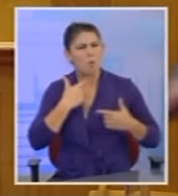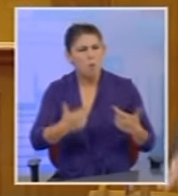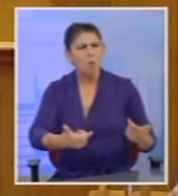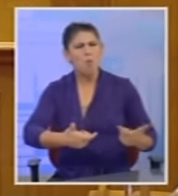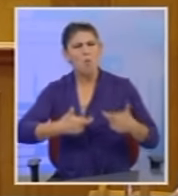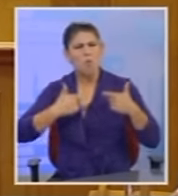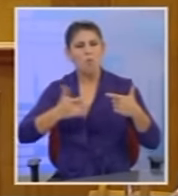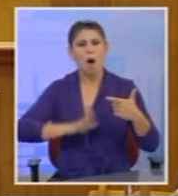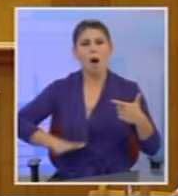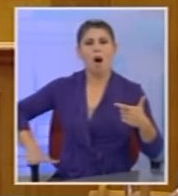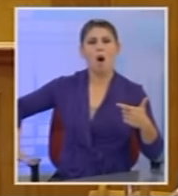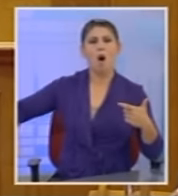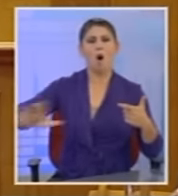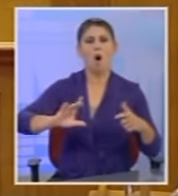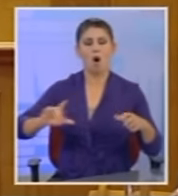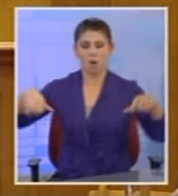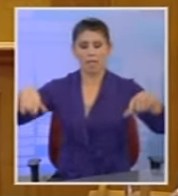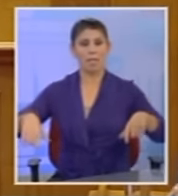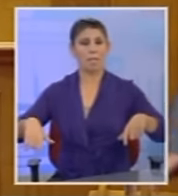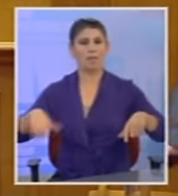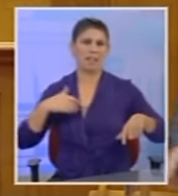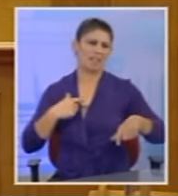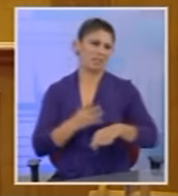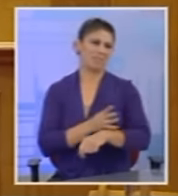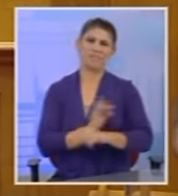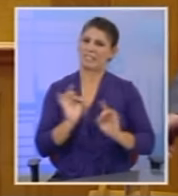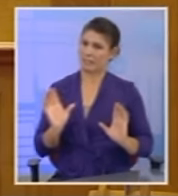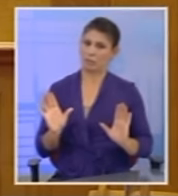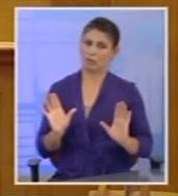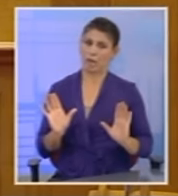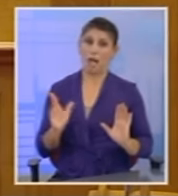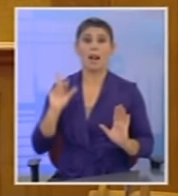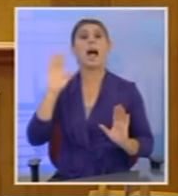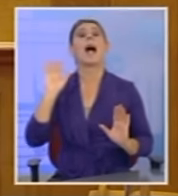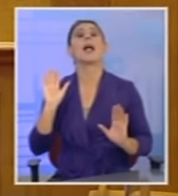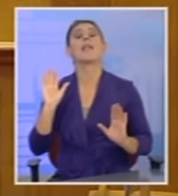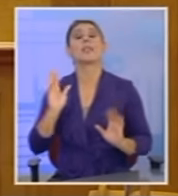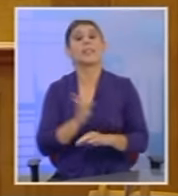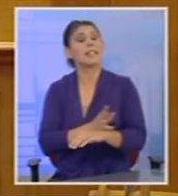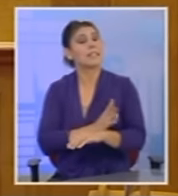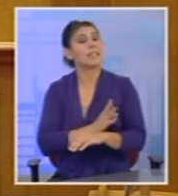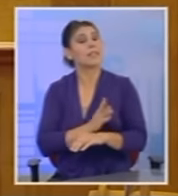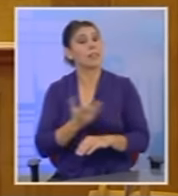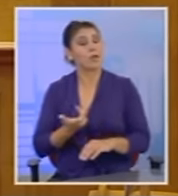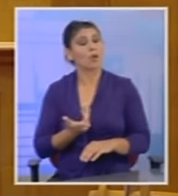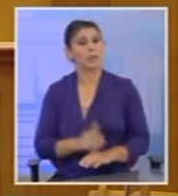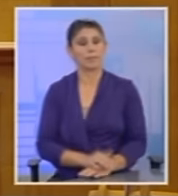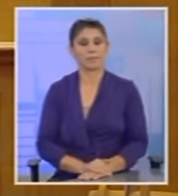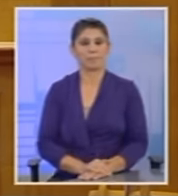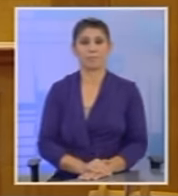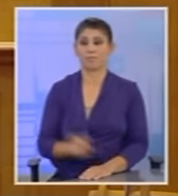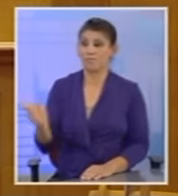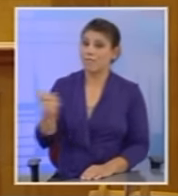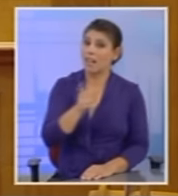εντάξει, αυτό δεν τον συγκινεί ιδιαίτερα. Αλλά δεν θα έπρεπε να συγκινηθεί από το γεγονός ότι οι ίδιοι